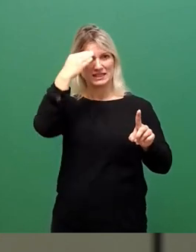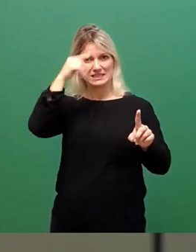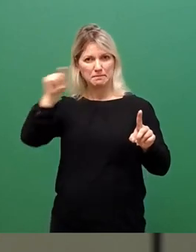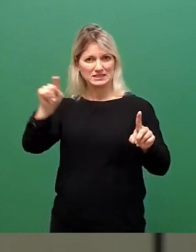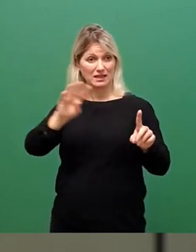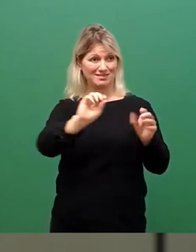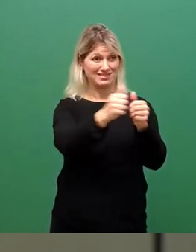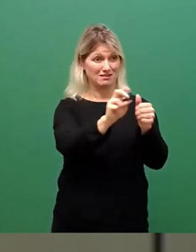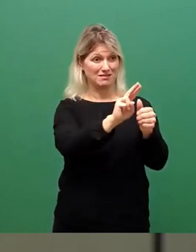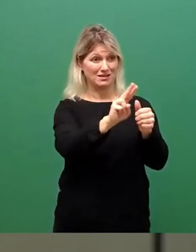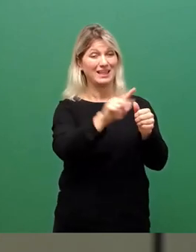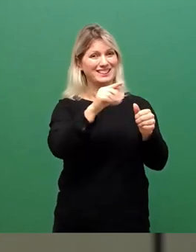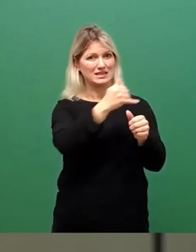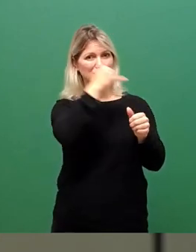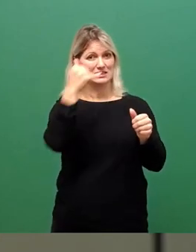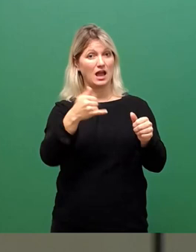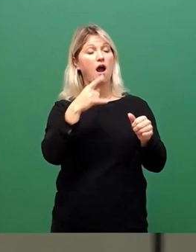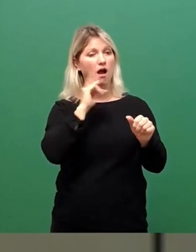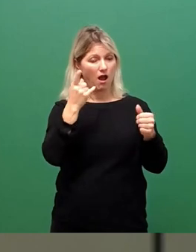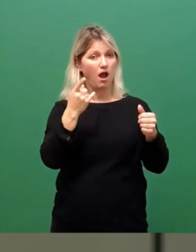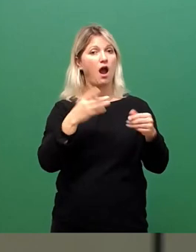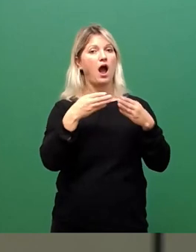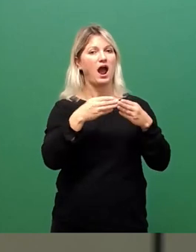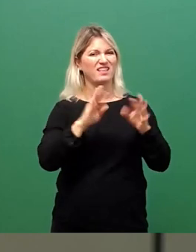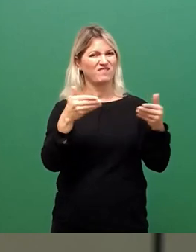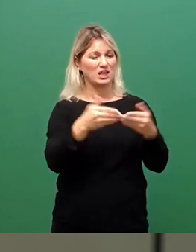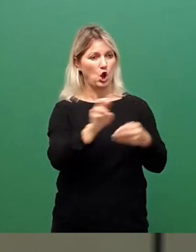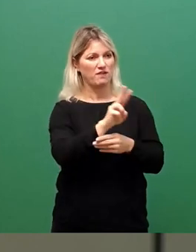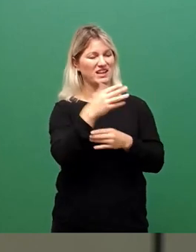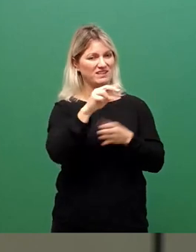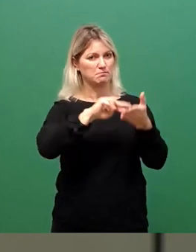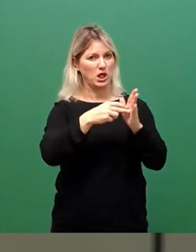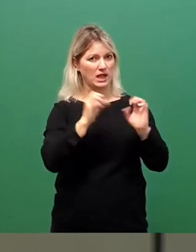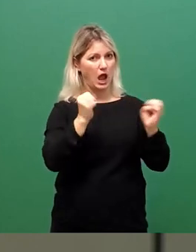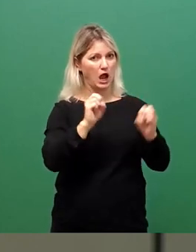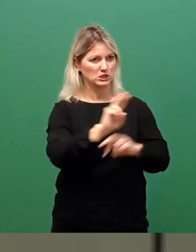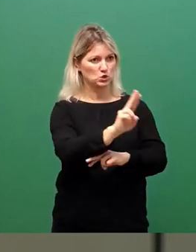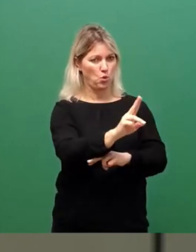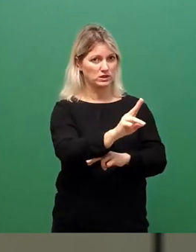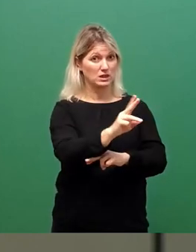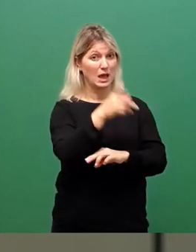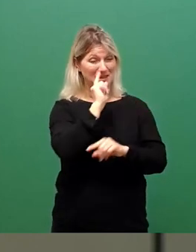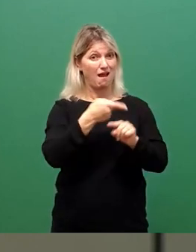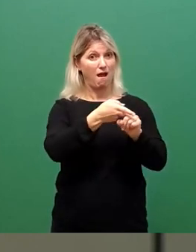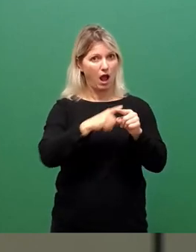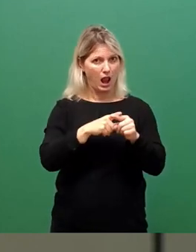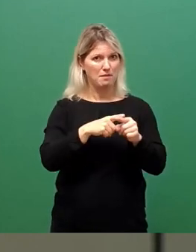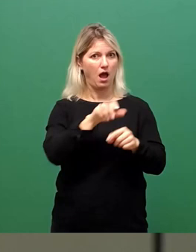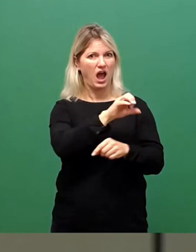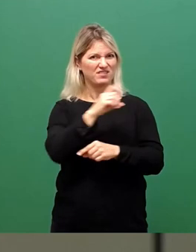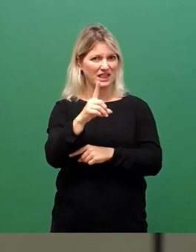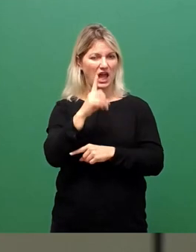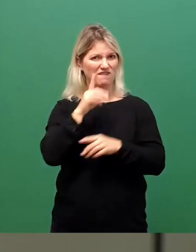Heidefriedhof zusammen eine politische Aktion durchgeführt hat. Übrigens mit der halben AfD-Fraktion. Entschuldigung.